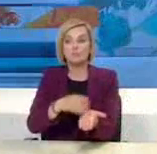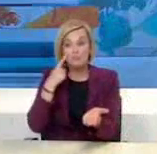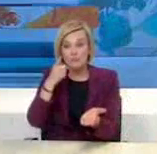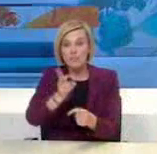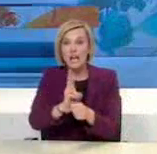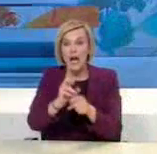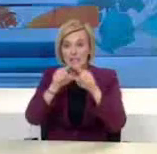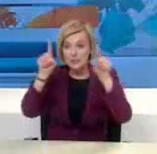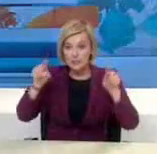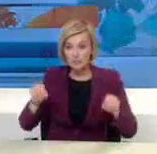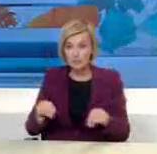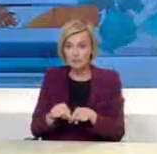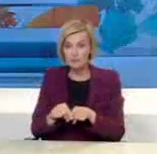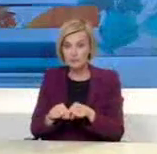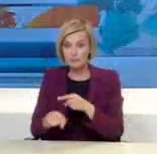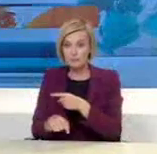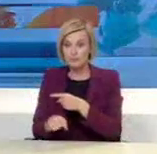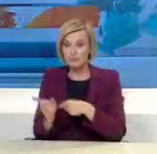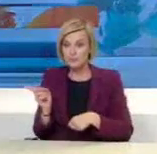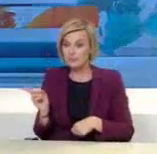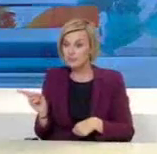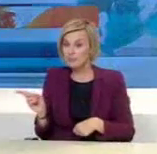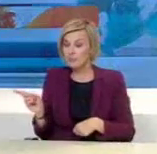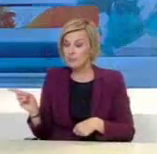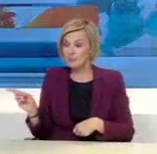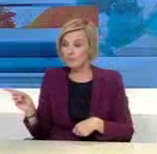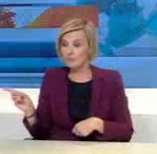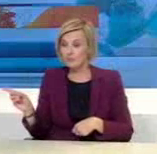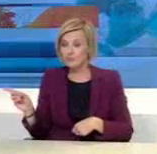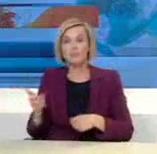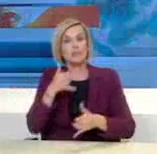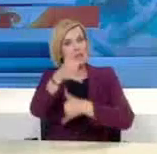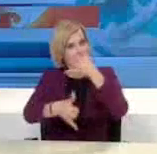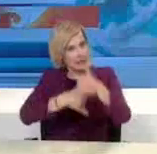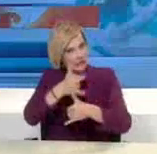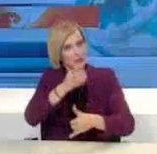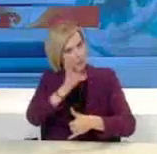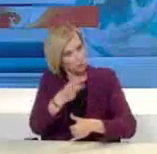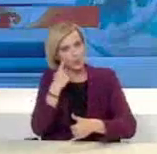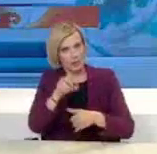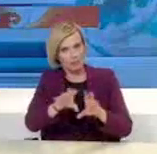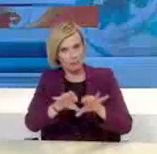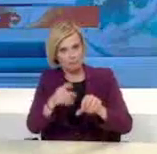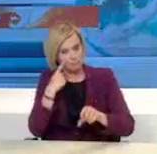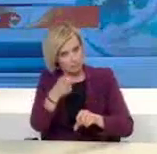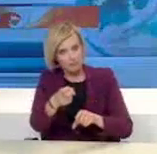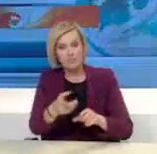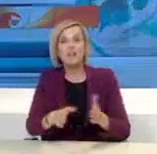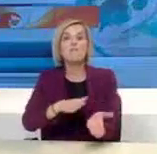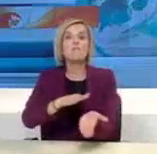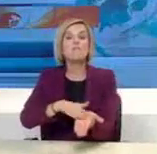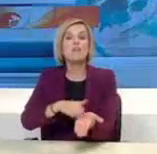βεβαίωση, η οποία βρίσκεται ανερτημένη στην Ελληνόγο ιστοσελίδα, στο forma.gov.gr, είναι η βεβαίωση